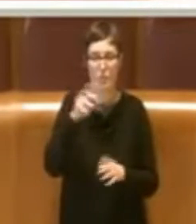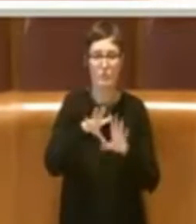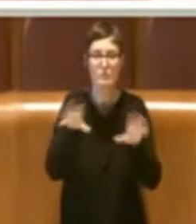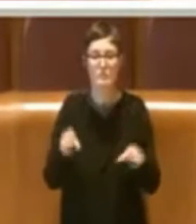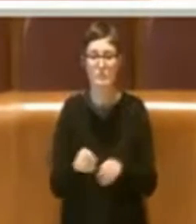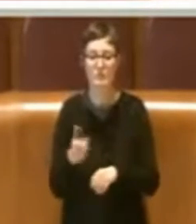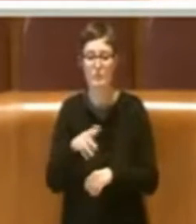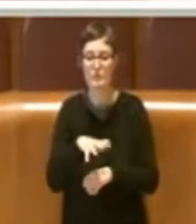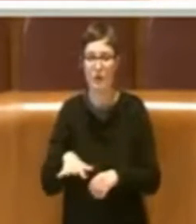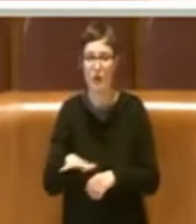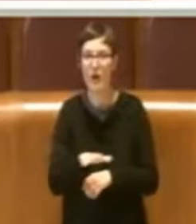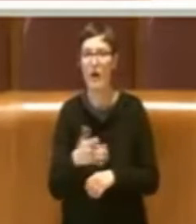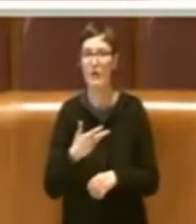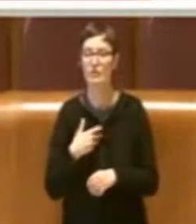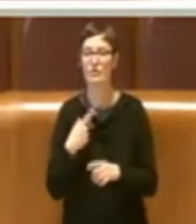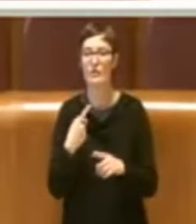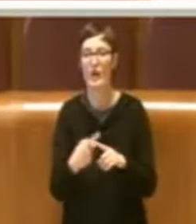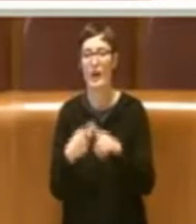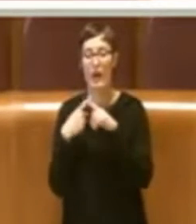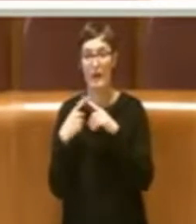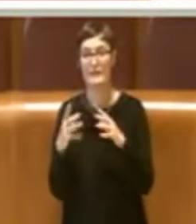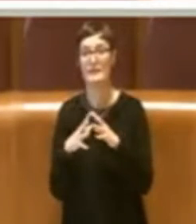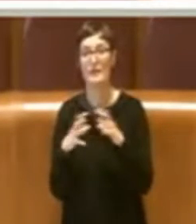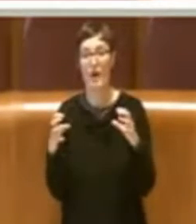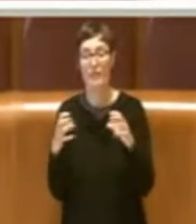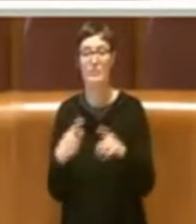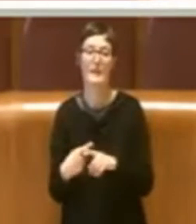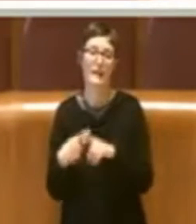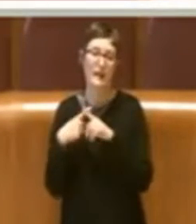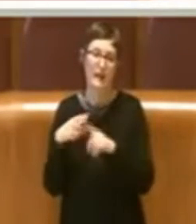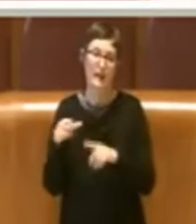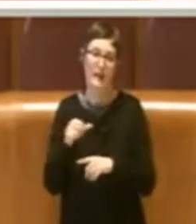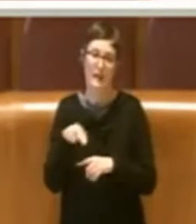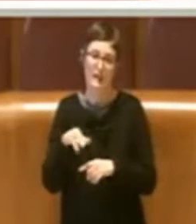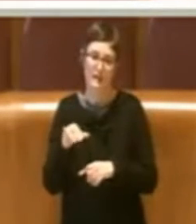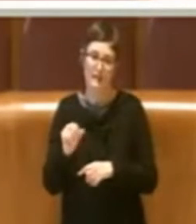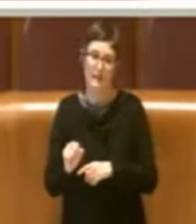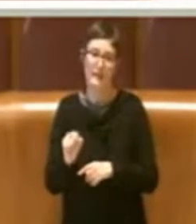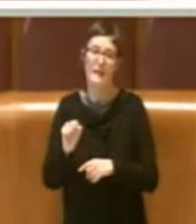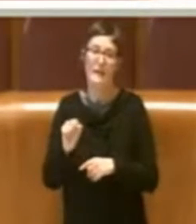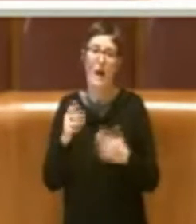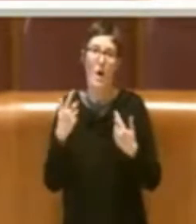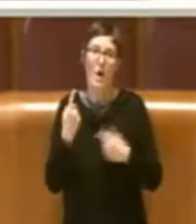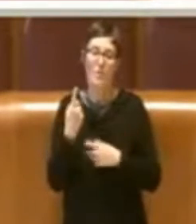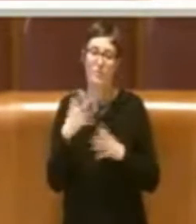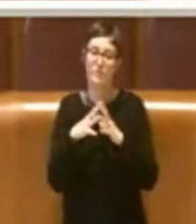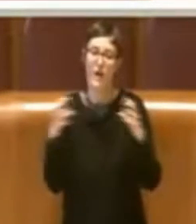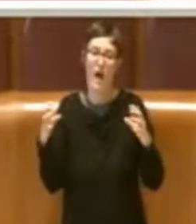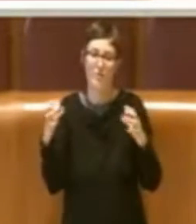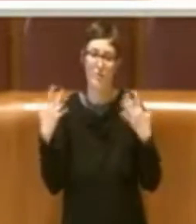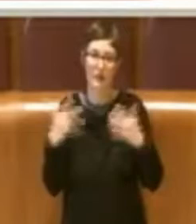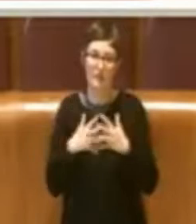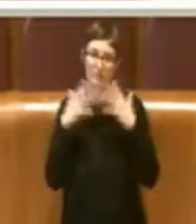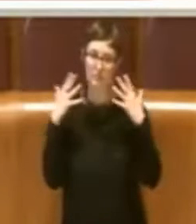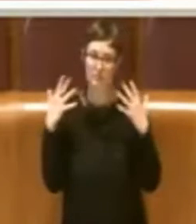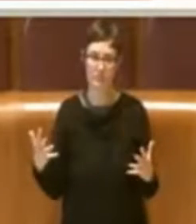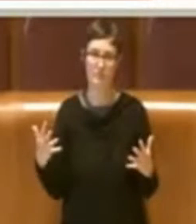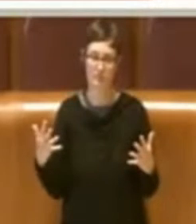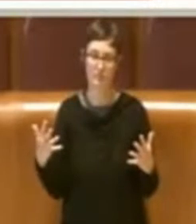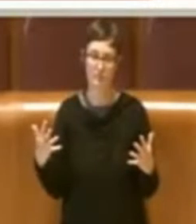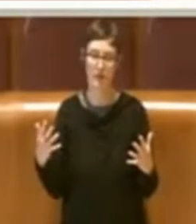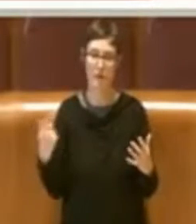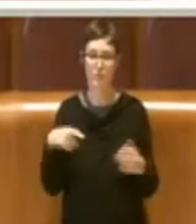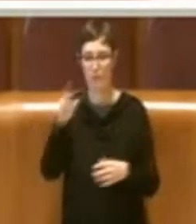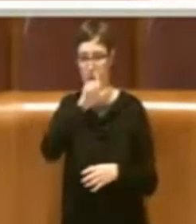insiste l'ex fabbrica dell'ex Nia una delle fabbriche più grandi mai creata in tutta Roma ma in tutta